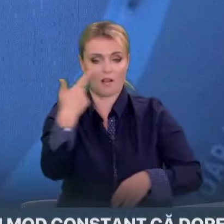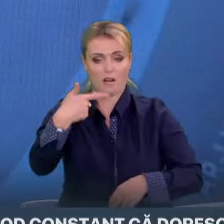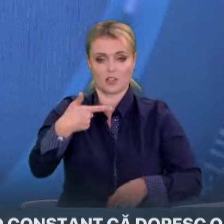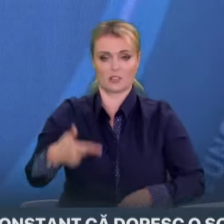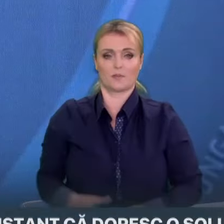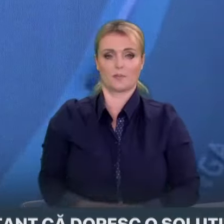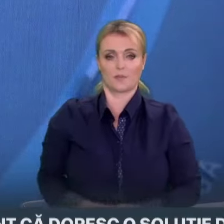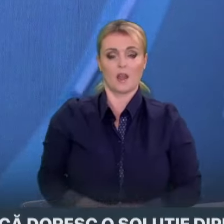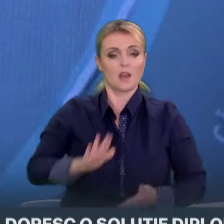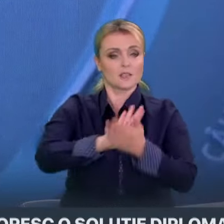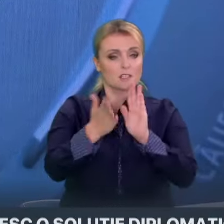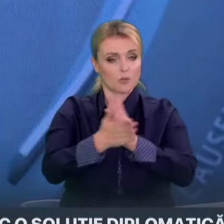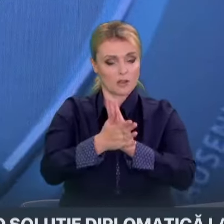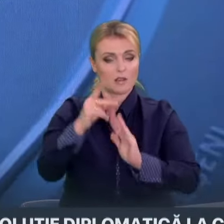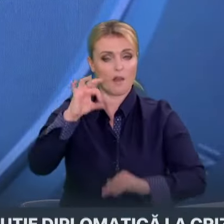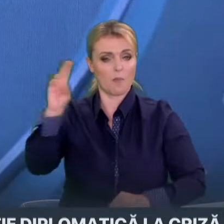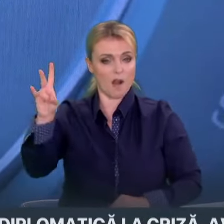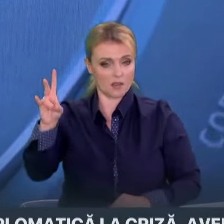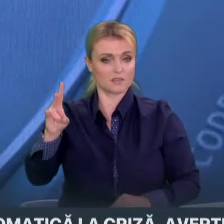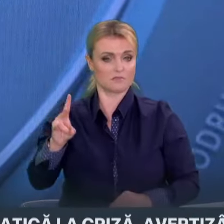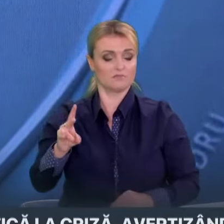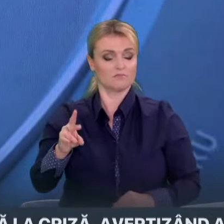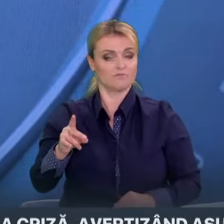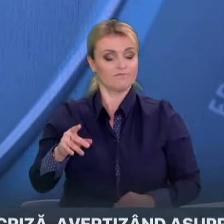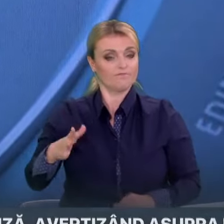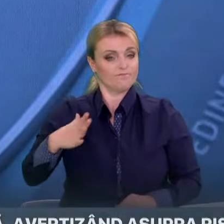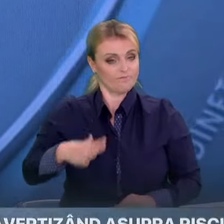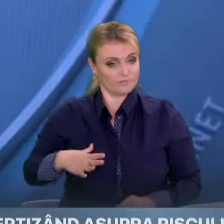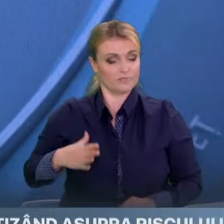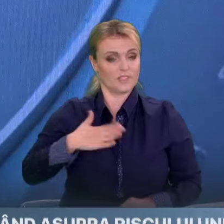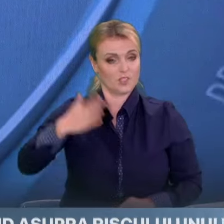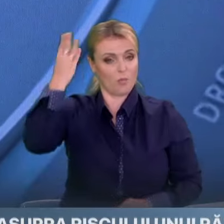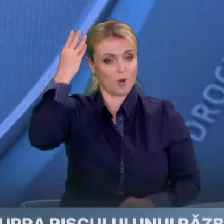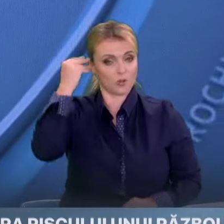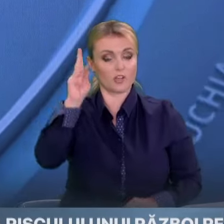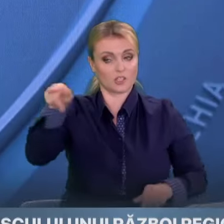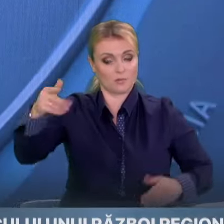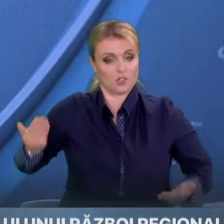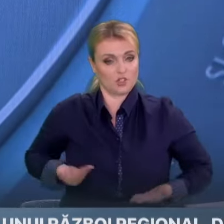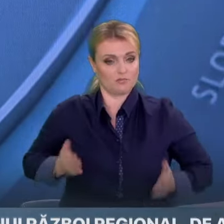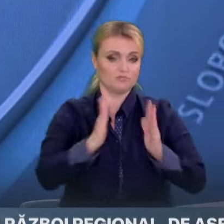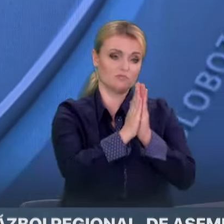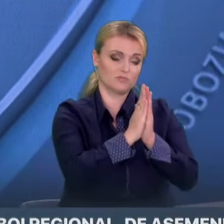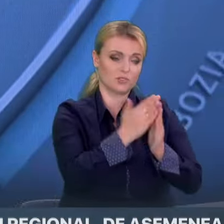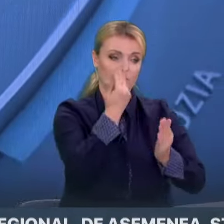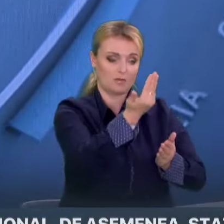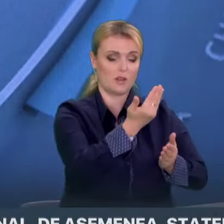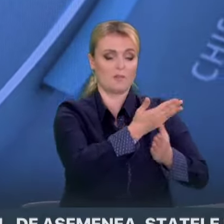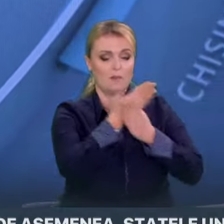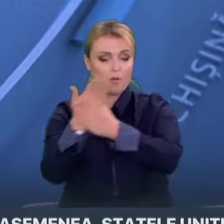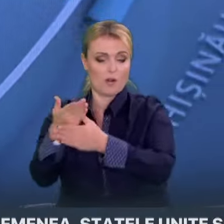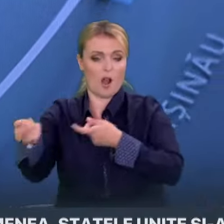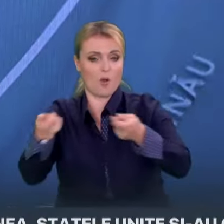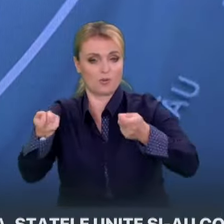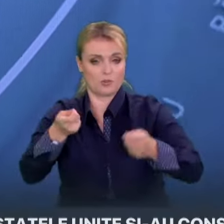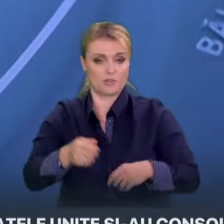Între timp, situația tensionată din Liban îi determină pe cetățenii țării noastre care se află în regiune să solicite autorităților moldovenești